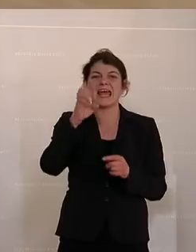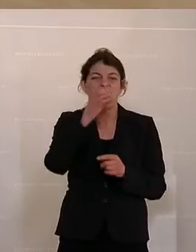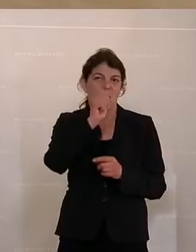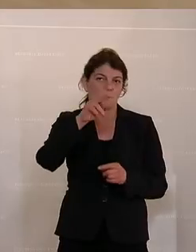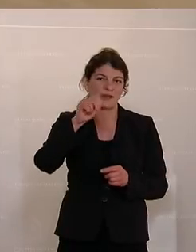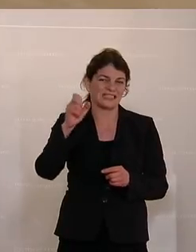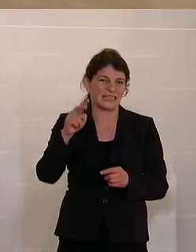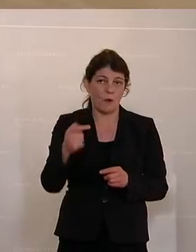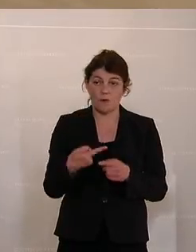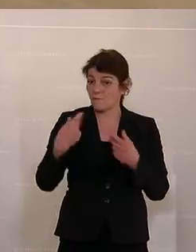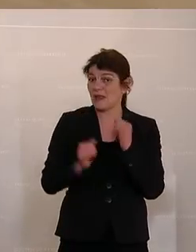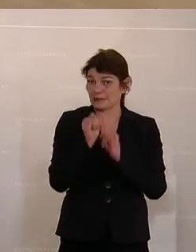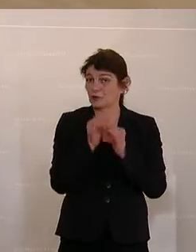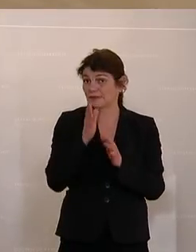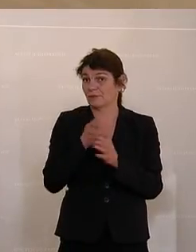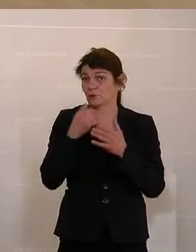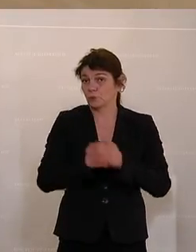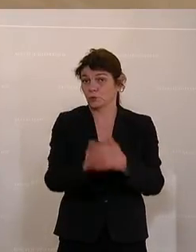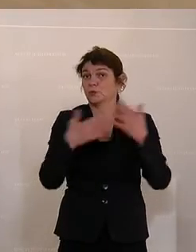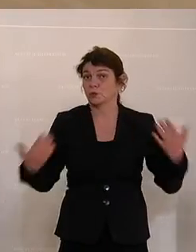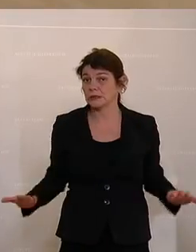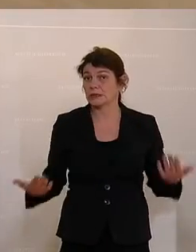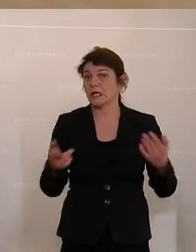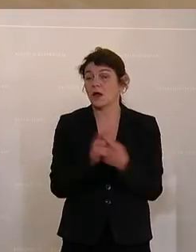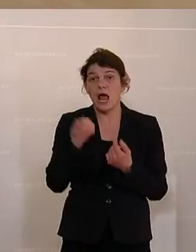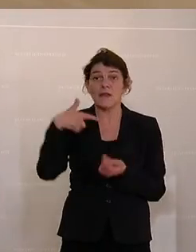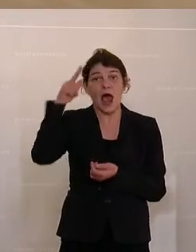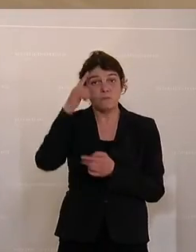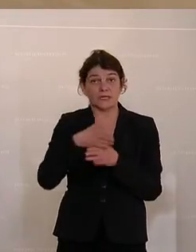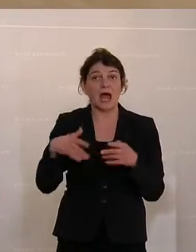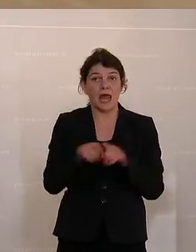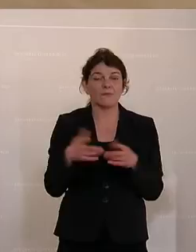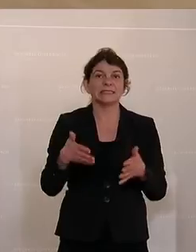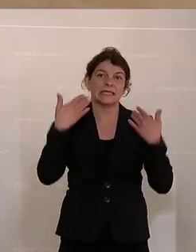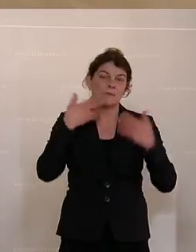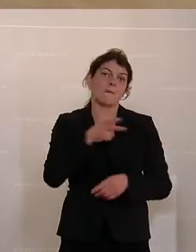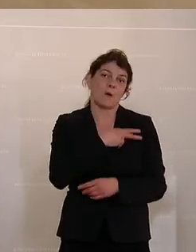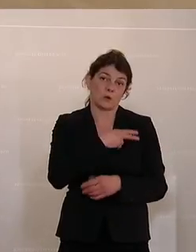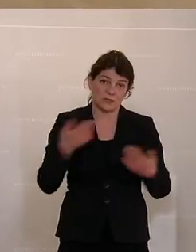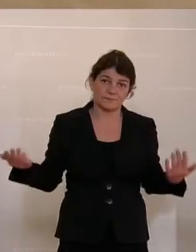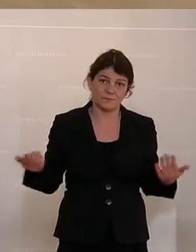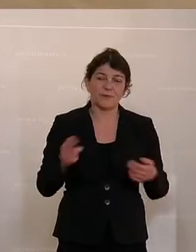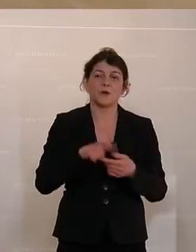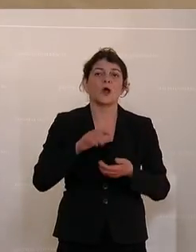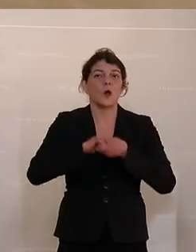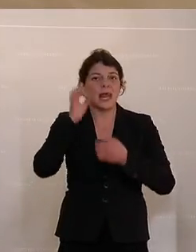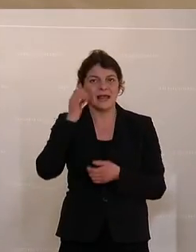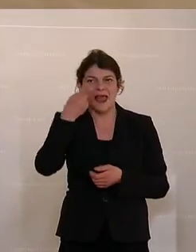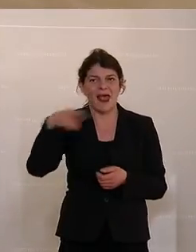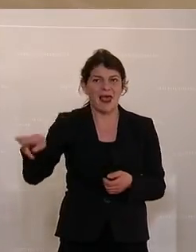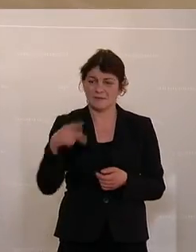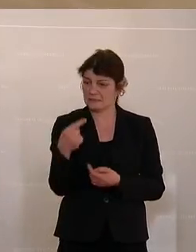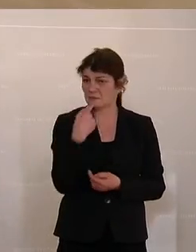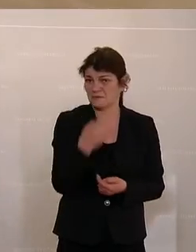unterstützt. Und ein Kernstück wird sein, der Klimabonus. Und Kollegin Herr, weil Sie gesagt haben,